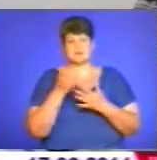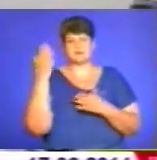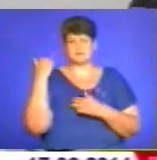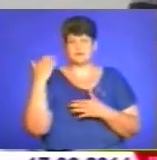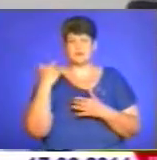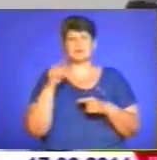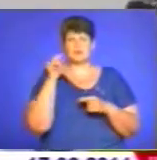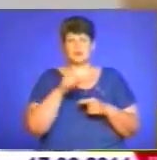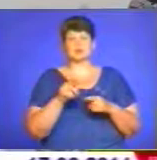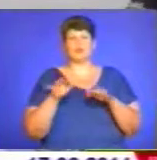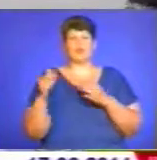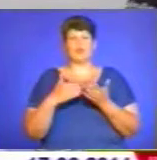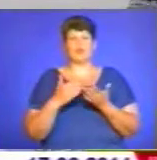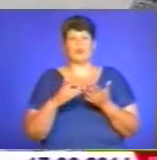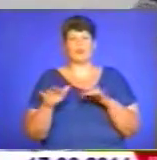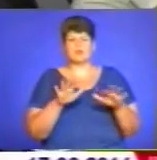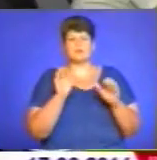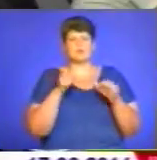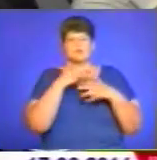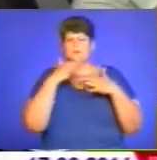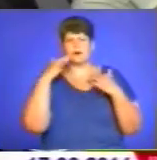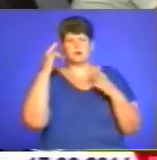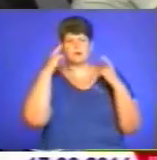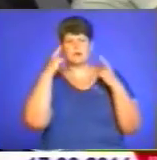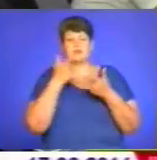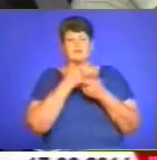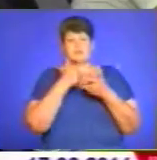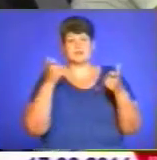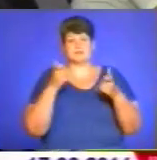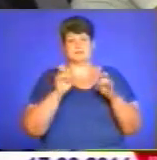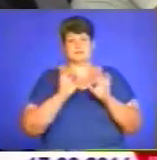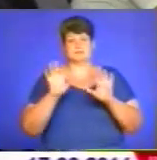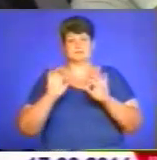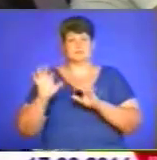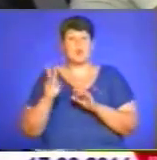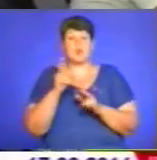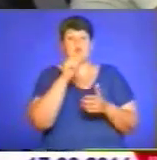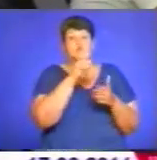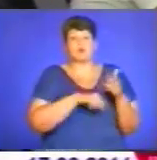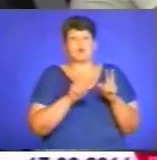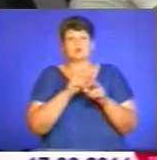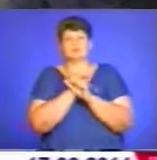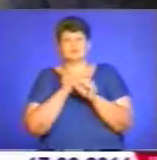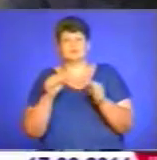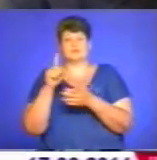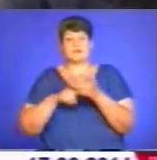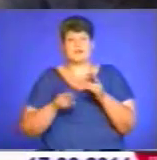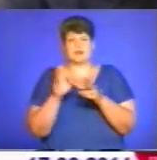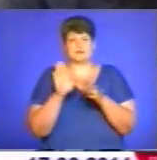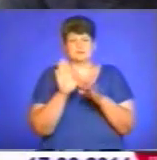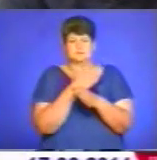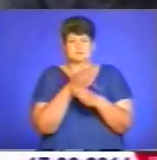На одної туж події може бути тисячі думок, а отже стільки ж інформаційних гнусігів. Кому вірити, а кому ні? Як профільтрувати